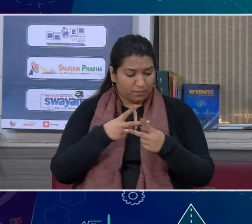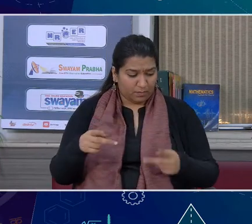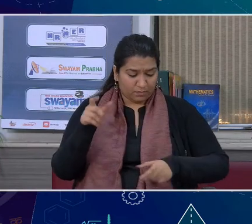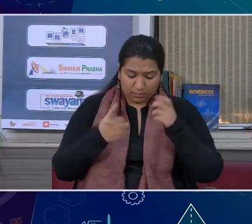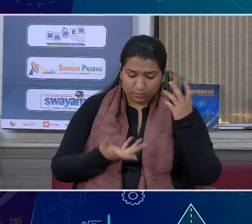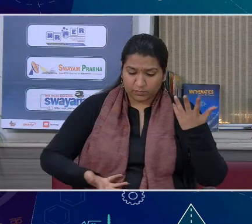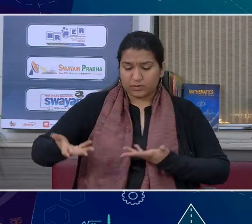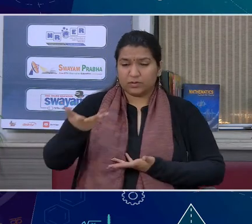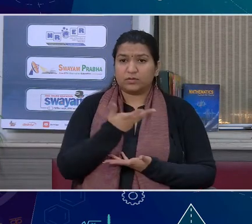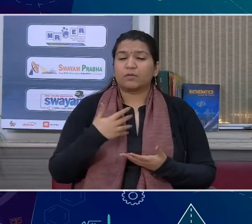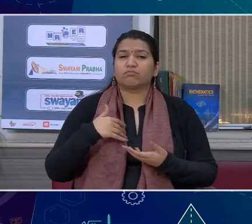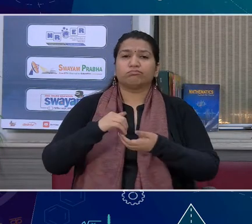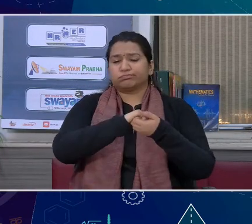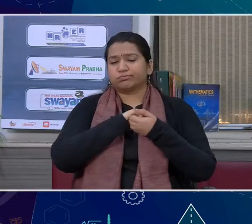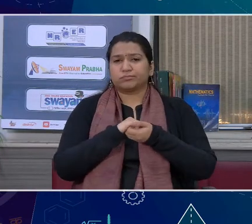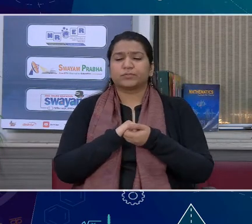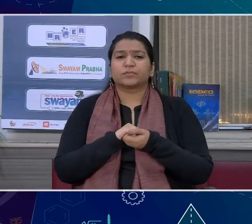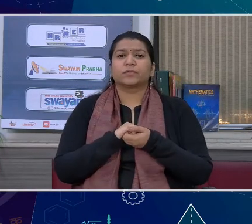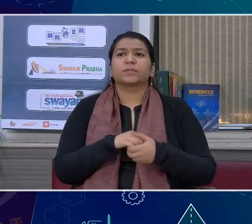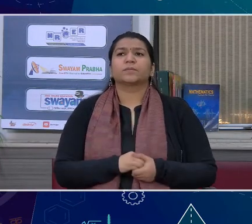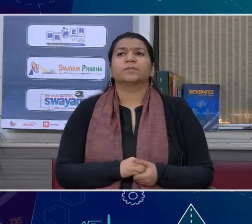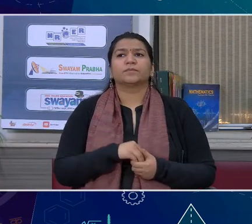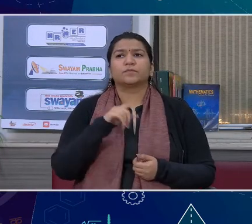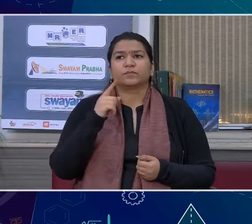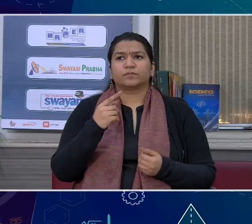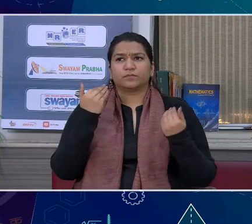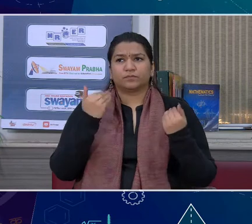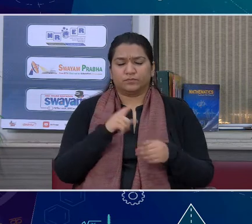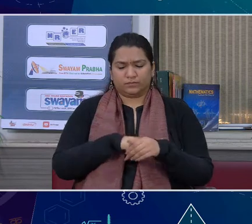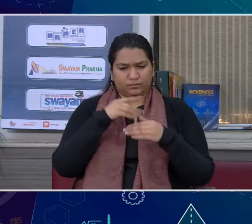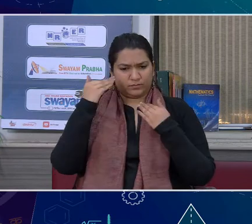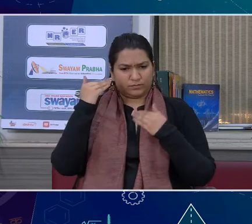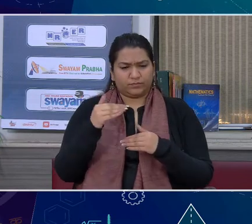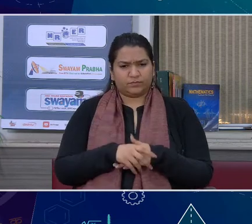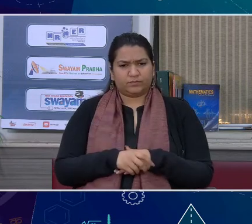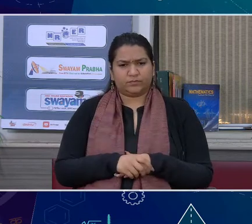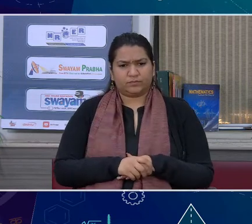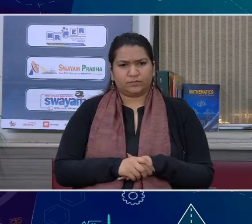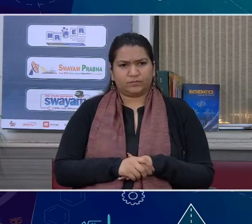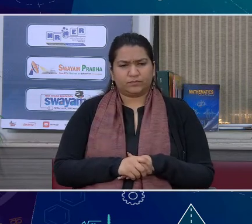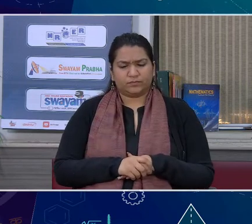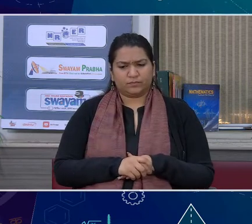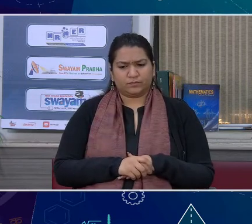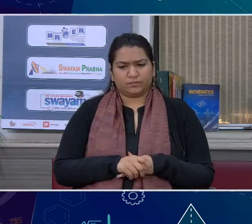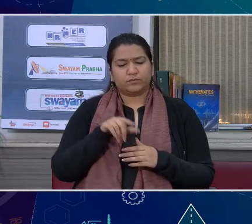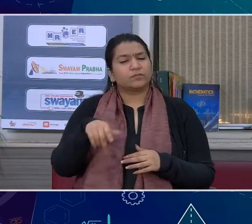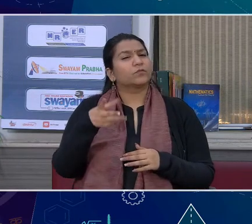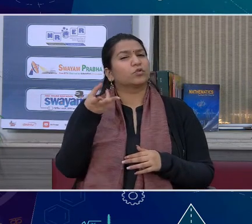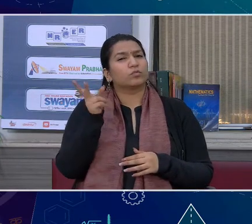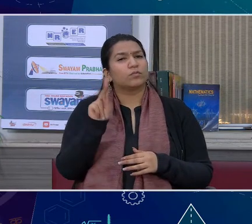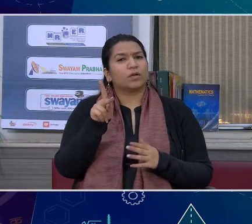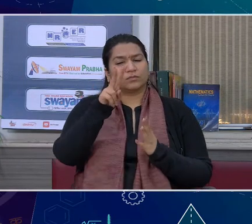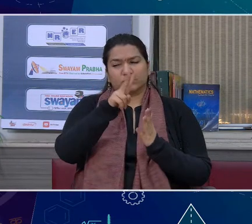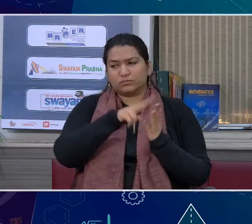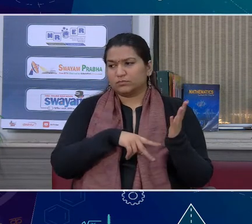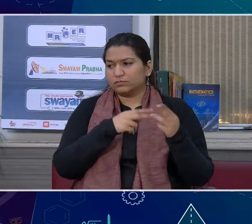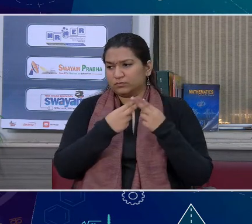वोजिन क्यों सुर्चाव अना मिल जूर्चा रूं क्यों क्मेजैन करंए